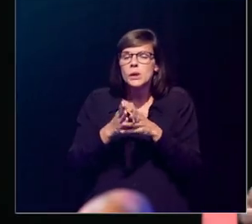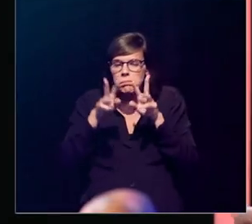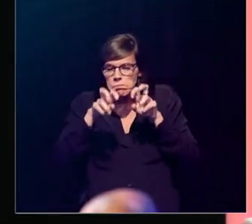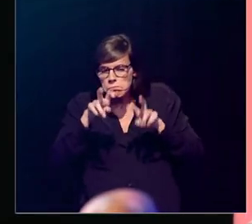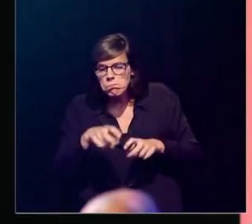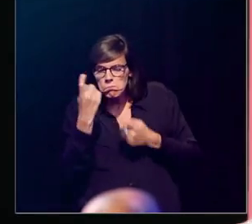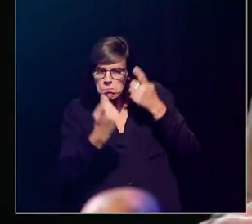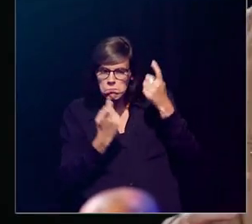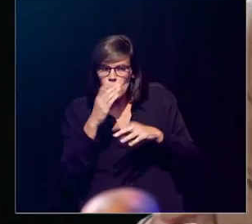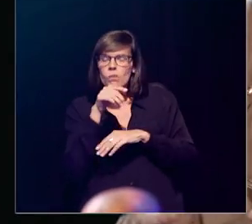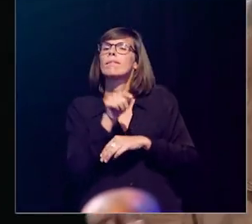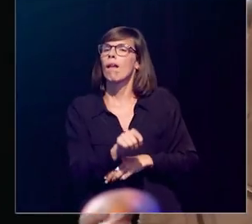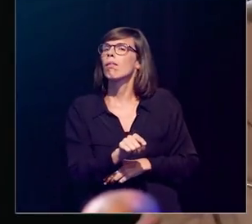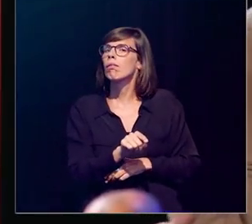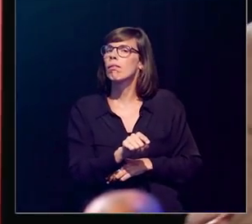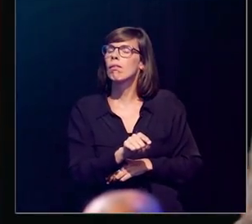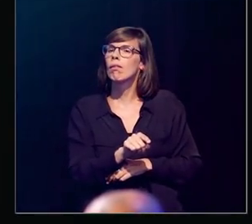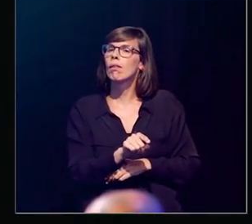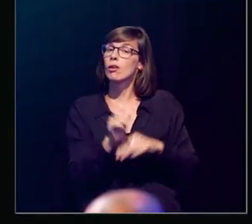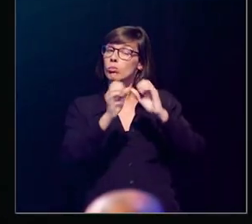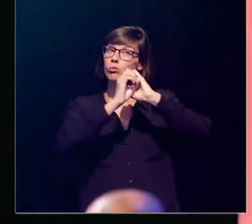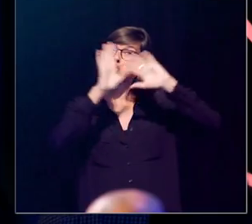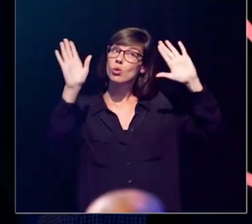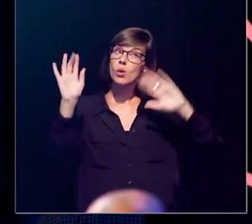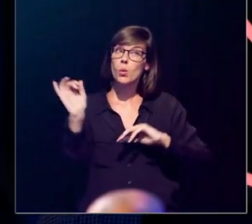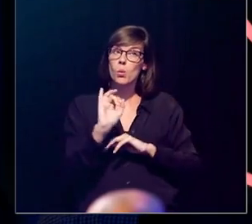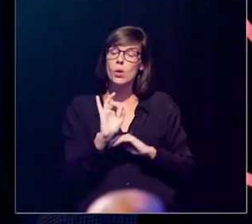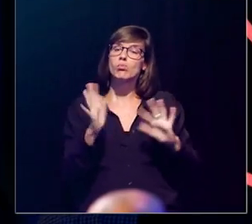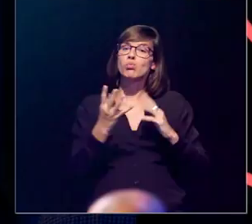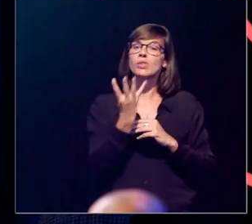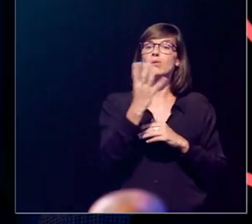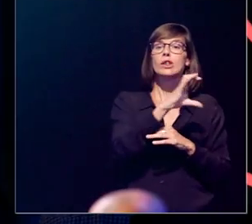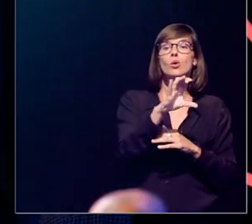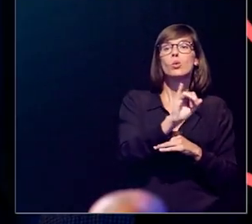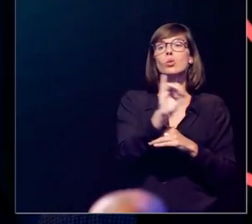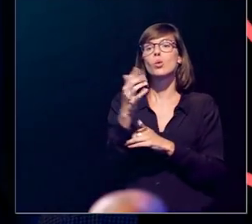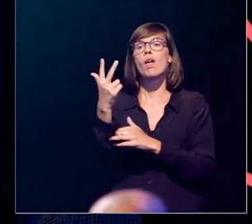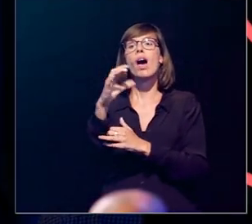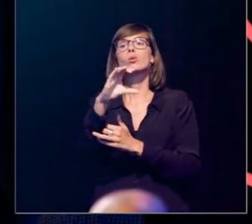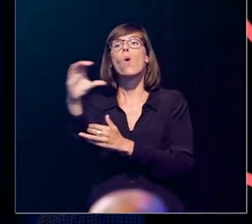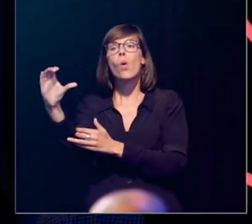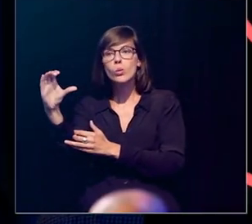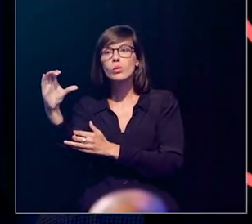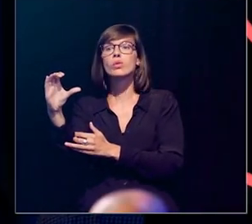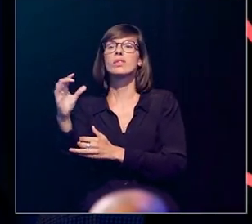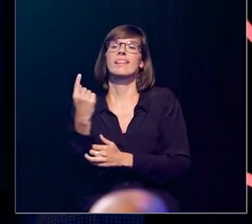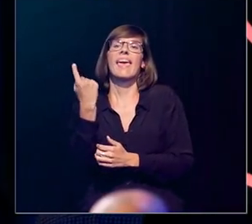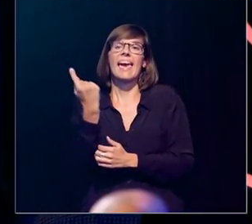daarover gebogen hebben. En het is duidelijk dat we waarschijnlijk ergens tussen de 400 en de 800